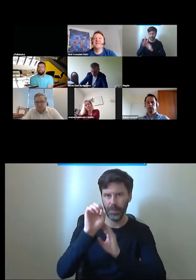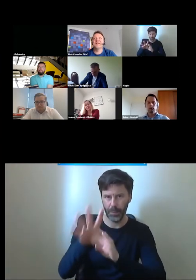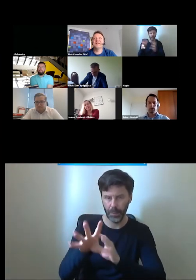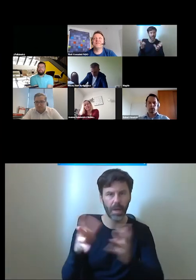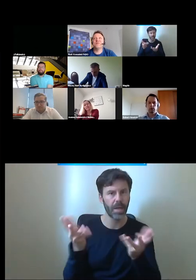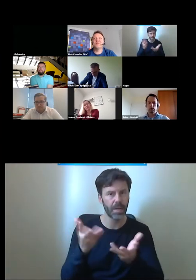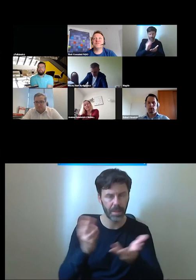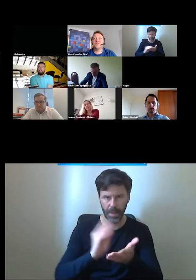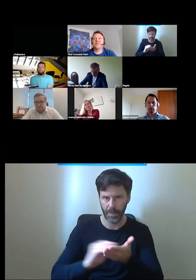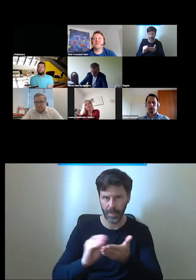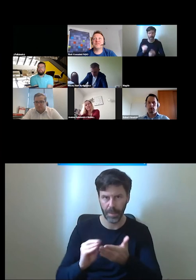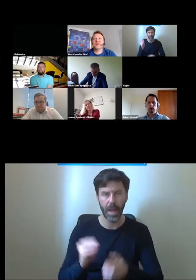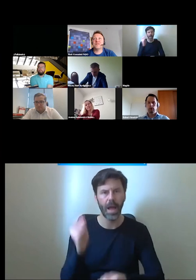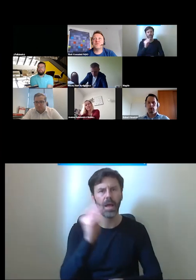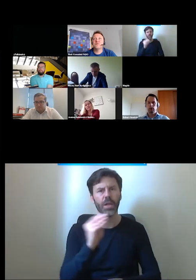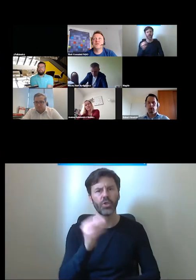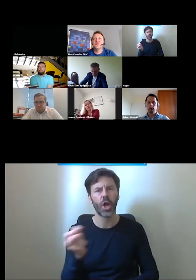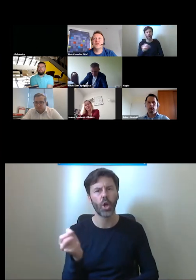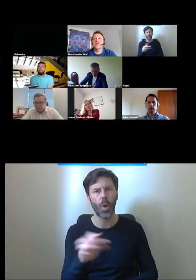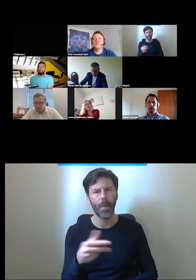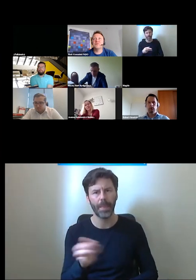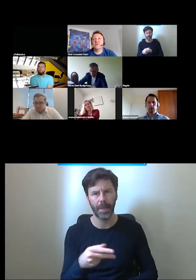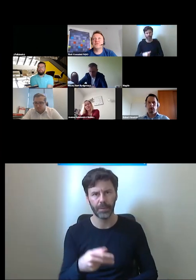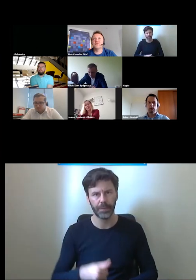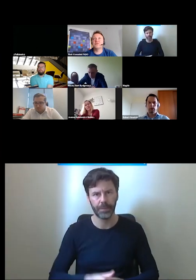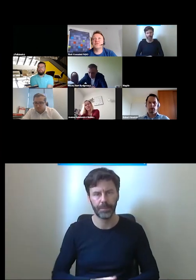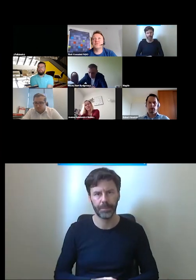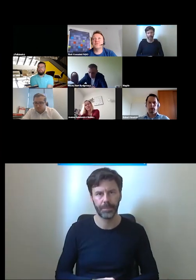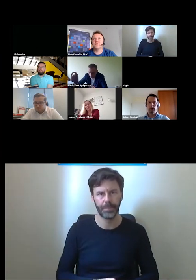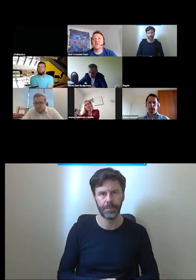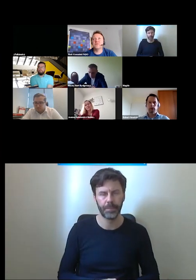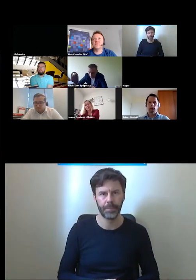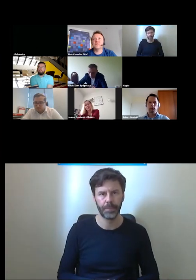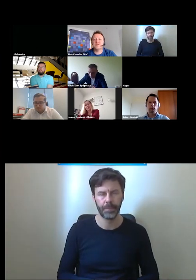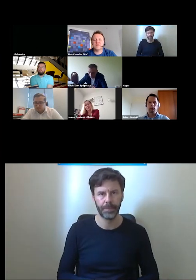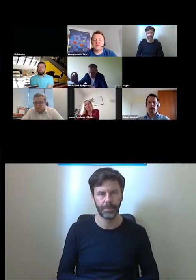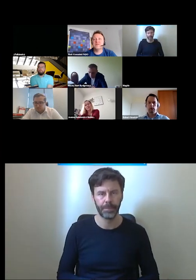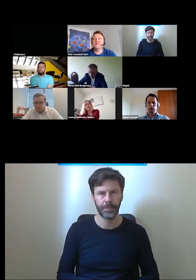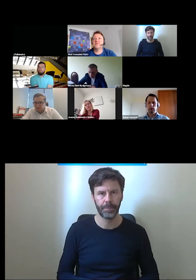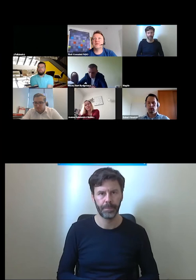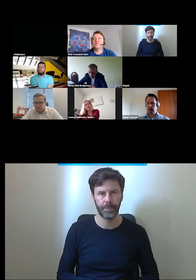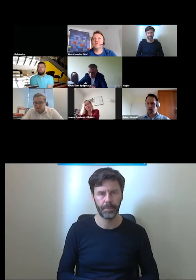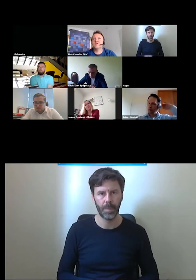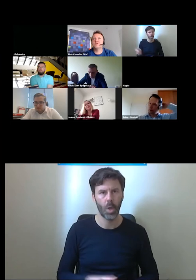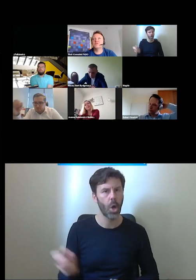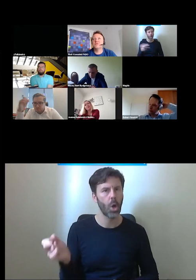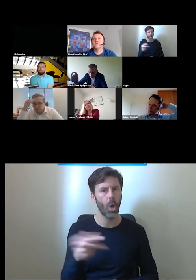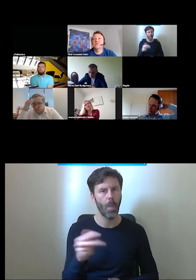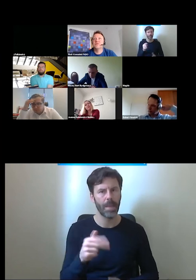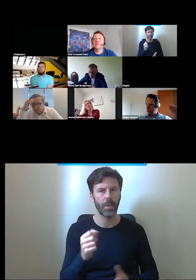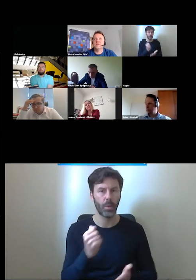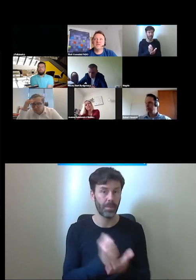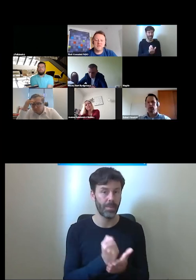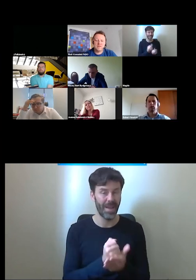tu mamy też komentarz z czatem no jeszcze też tej dostępnej właśnie tej tej samodzielności